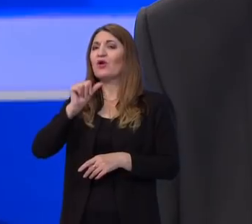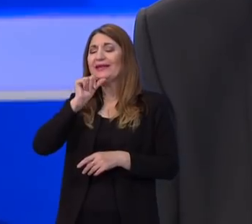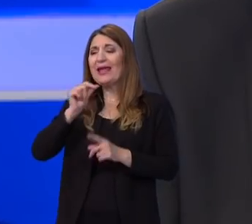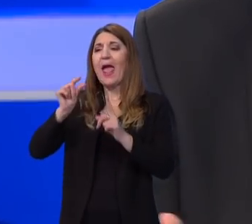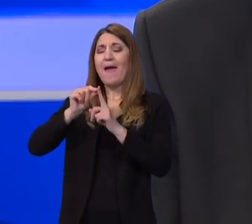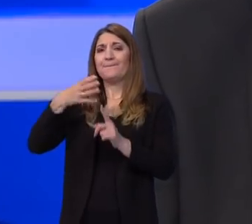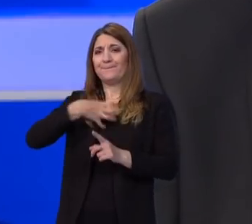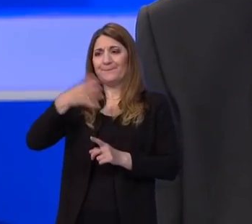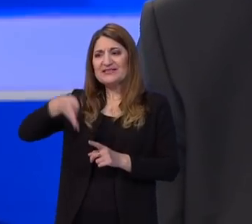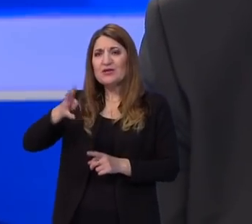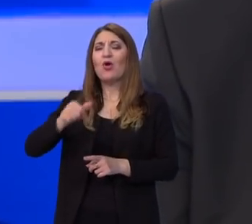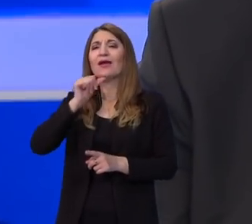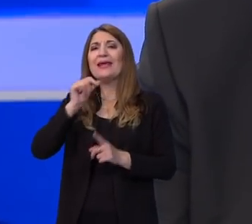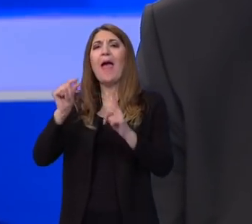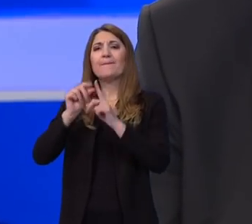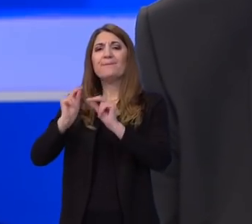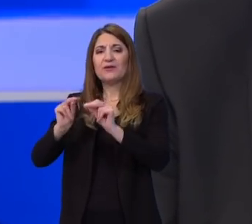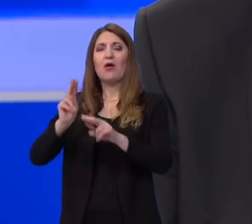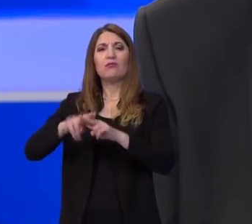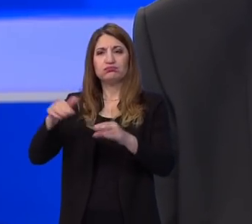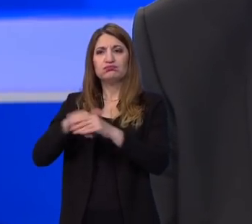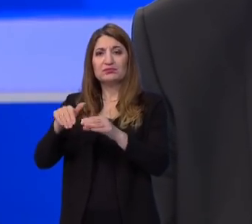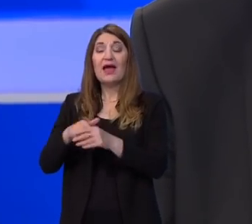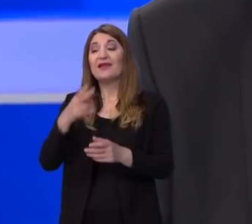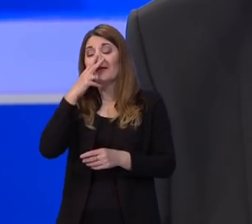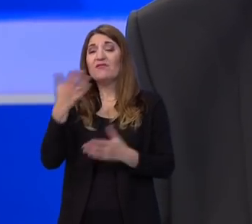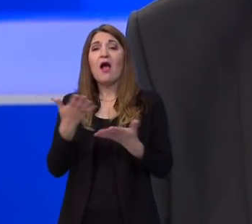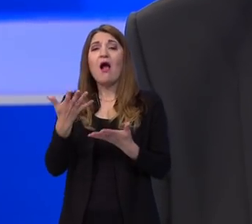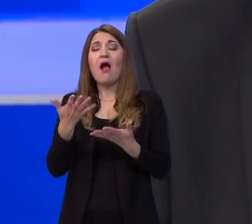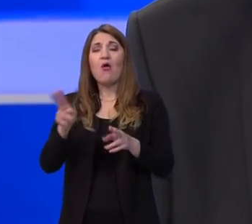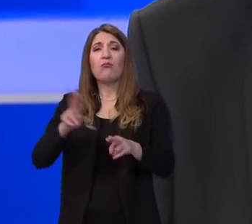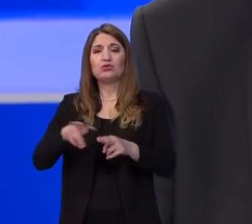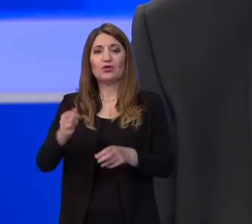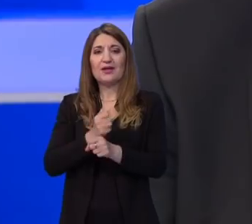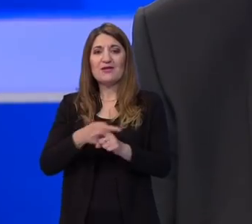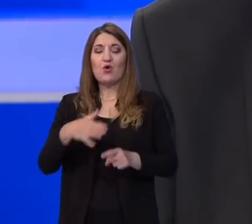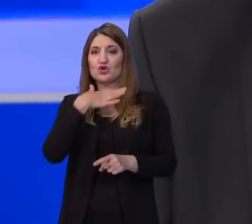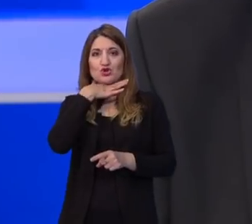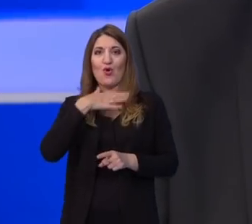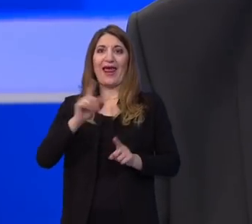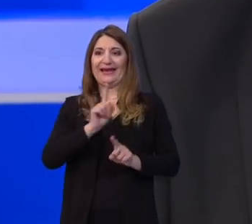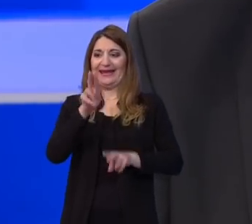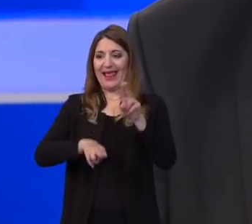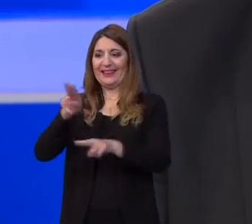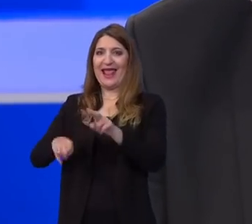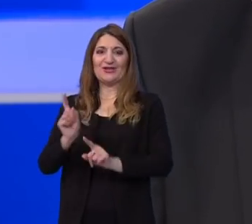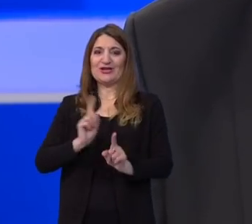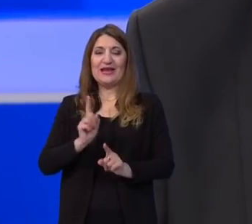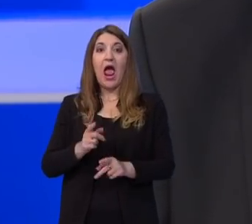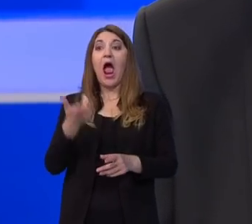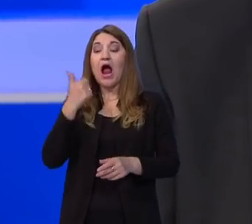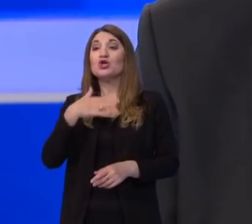mi moramo to sve skupa jako detaljno analizirati i vidjeti na koji način to napraviti, jer škola nije ta koja liječi, škola je ta koja može